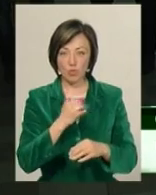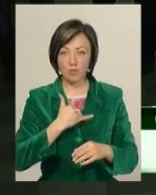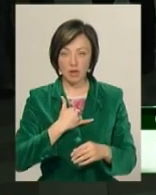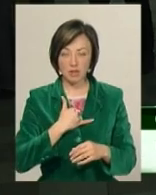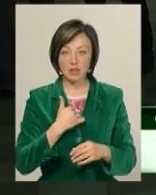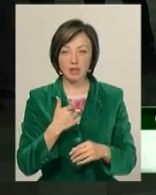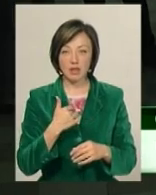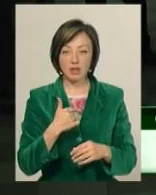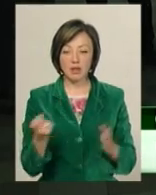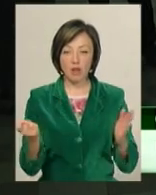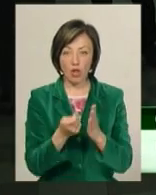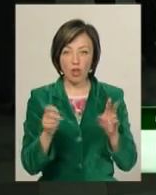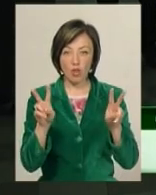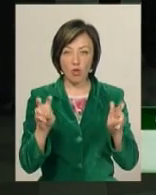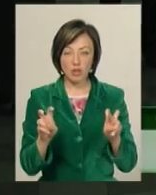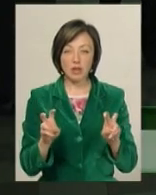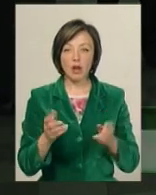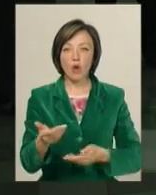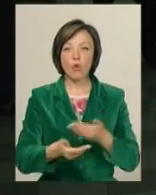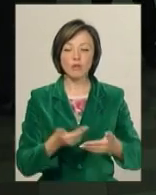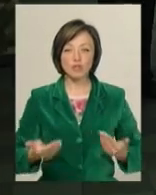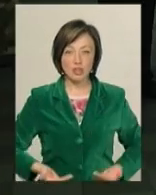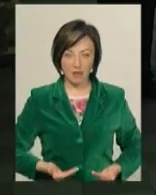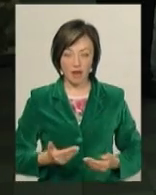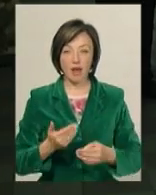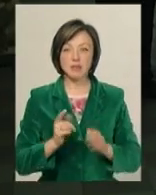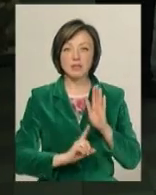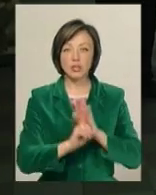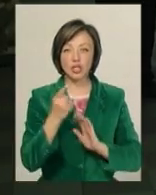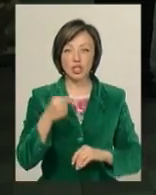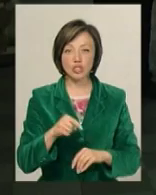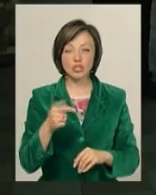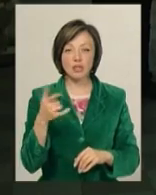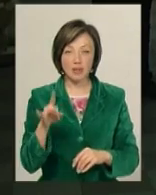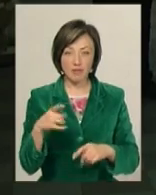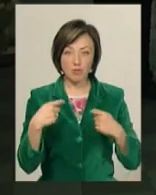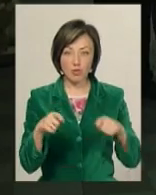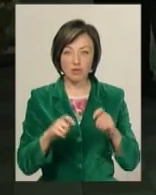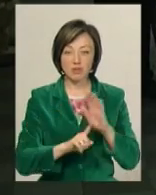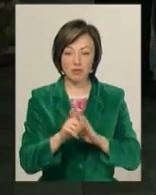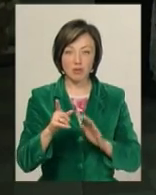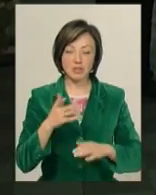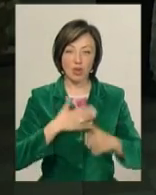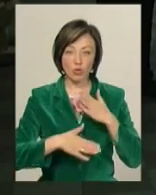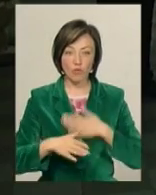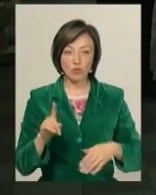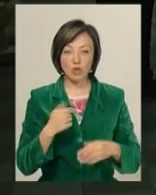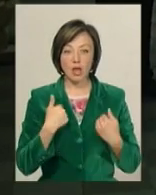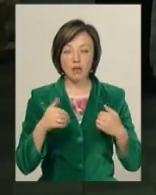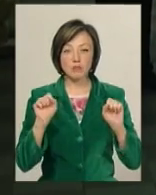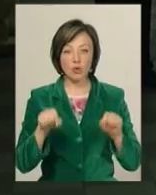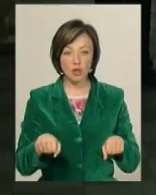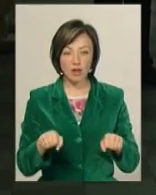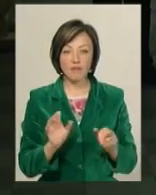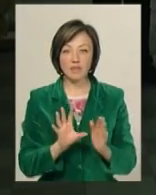лот «Крок в життя». Стартанов з тисячі гривень. Тобто я дуже задоволена тим, що я змогла